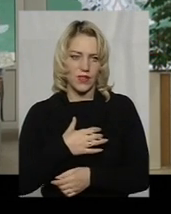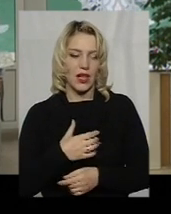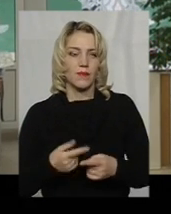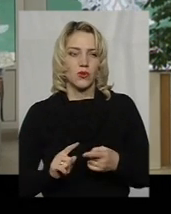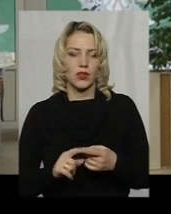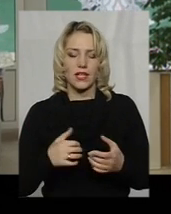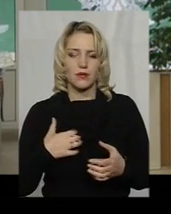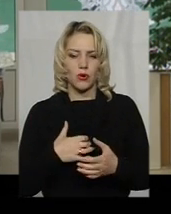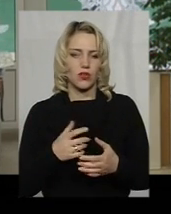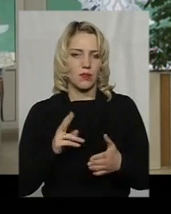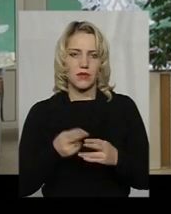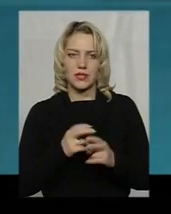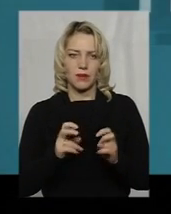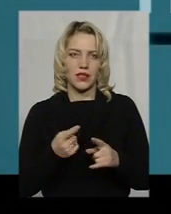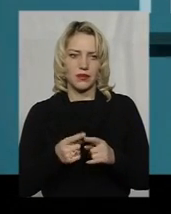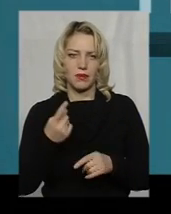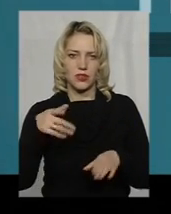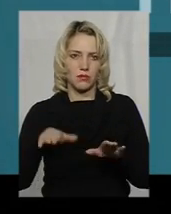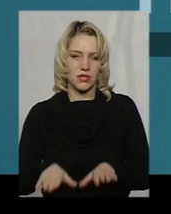пріоритет безпеки – це на першому місці.